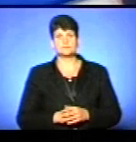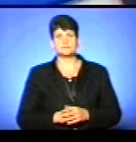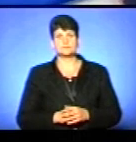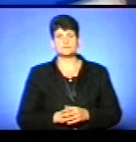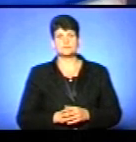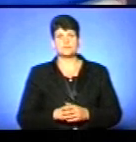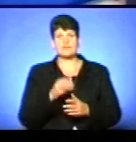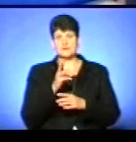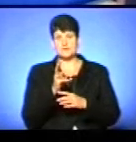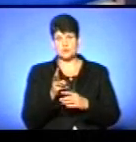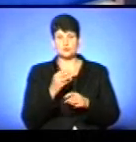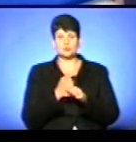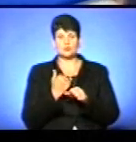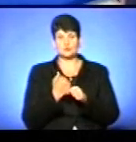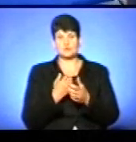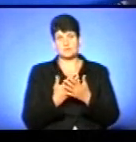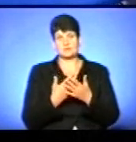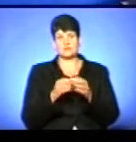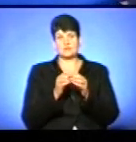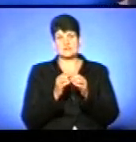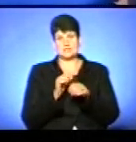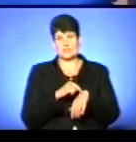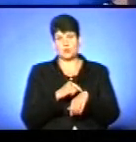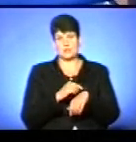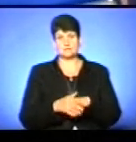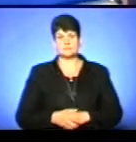Відео зняти сьогодні близько 10-ї години.